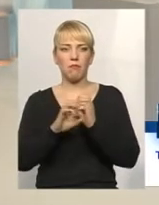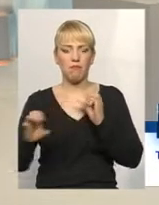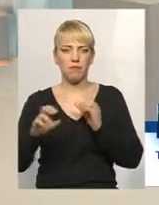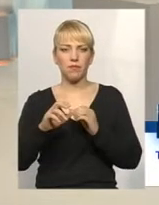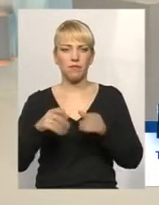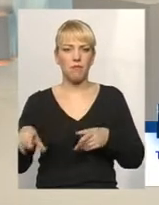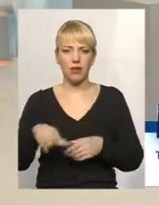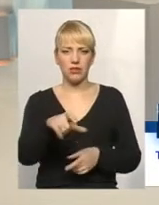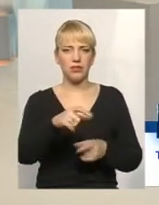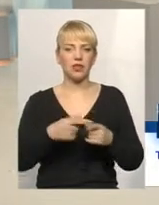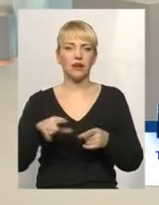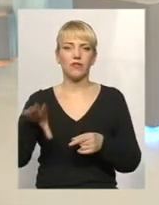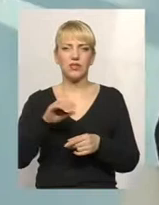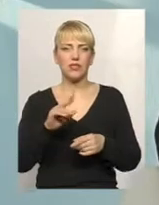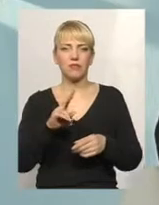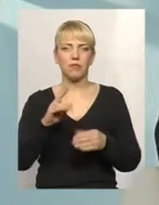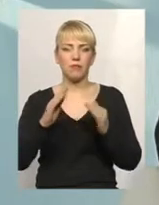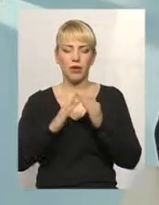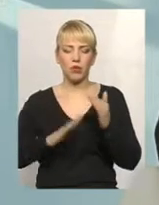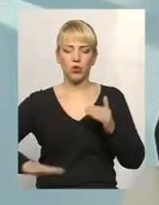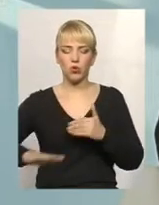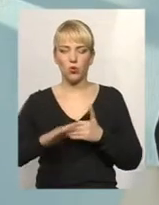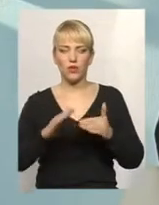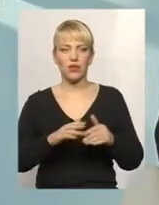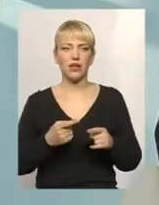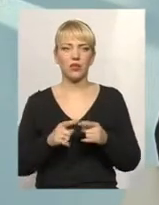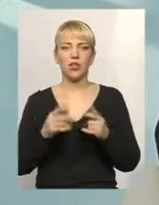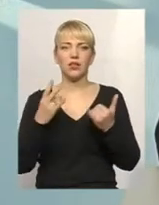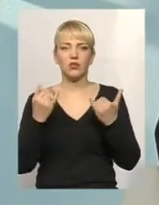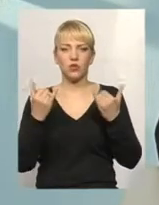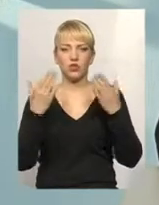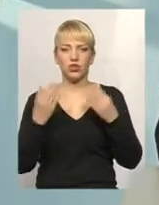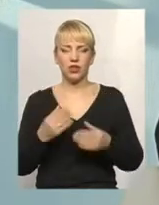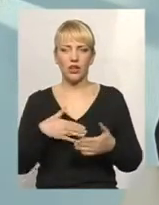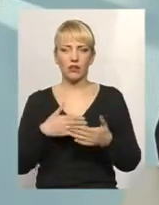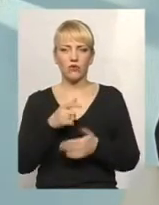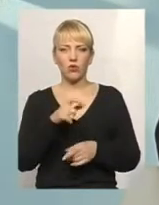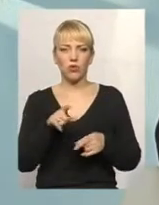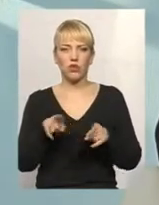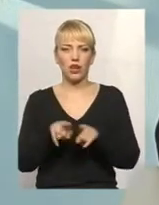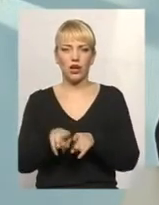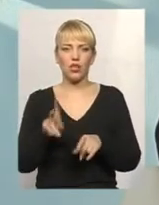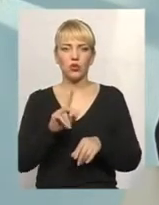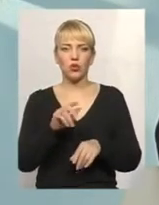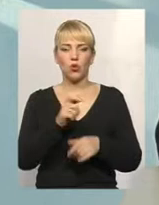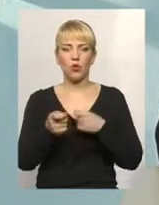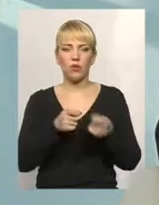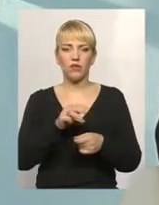ремонтуємо прибудинкові території. На сьогоднішній активність людей така, що в управлінні ЖКГ,